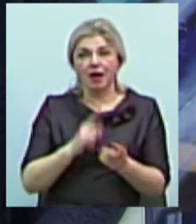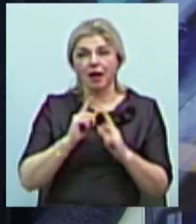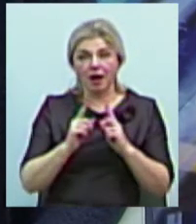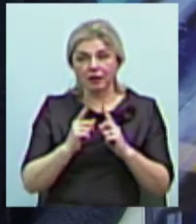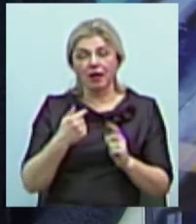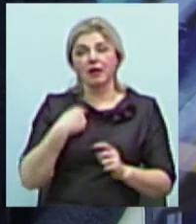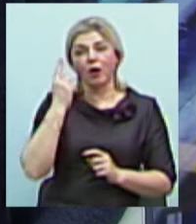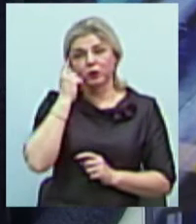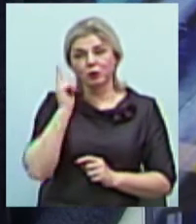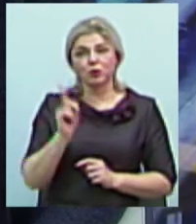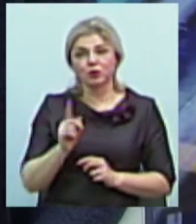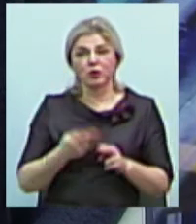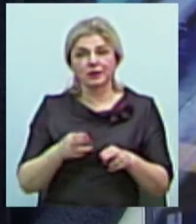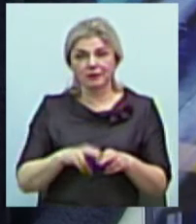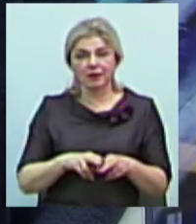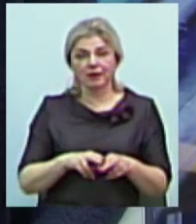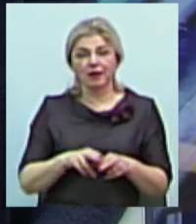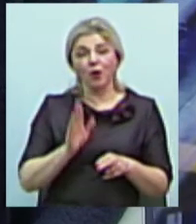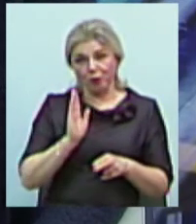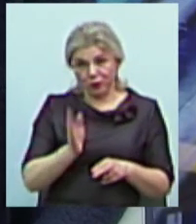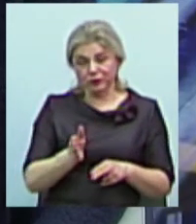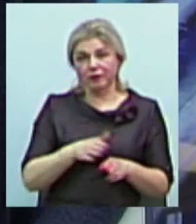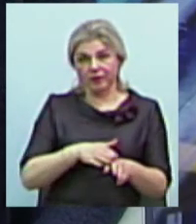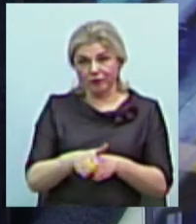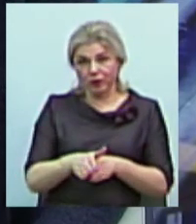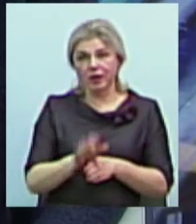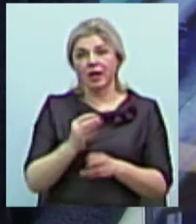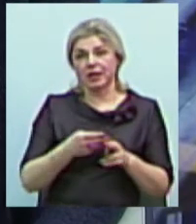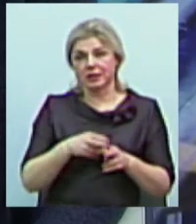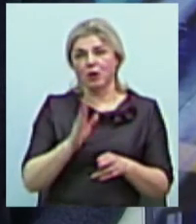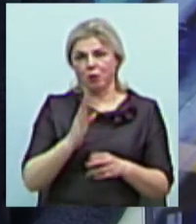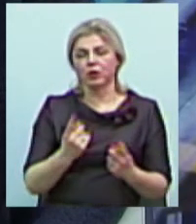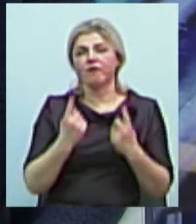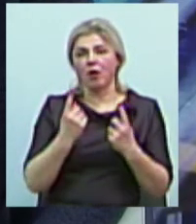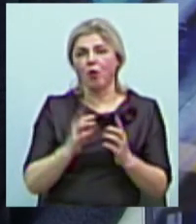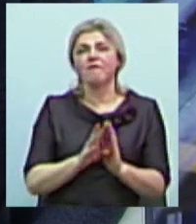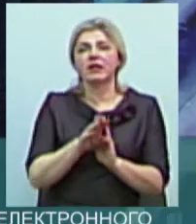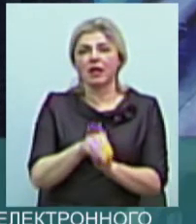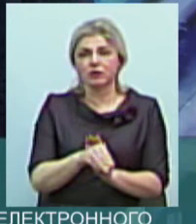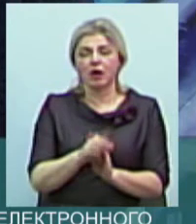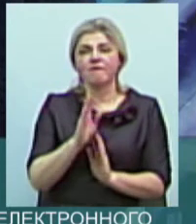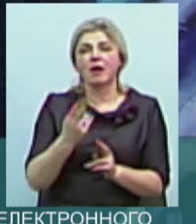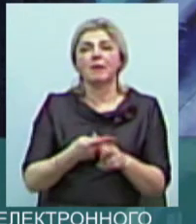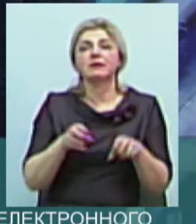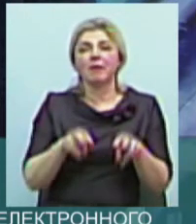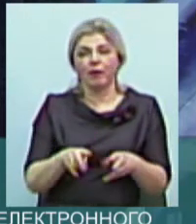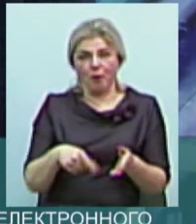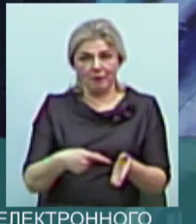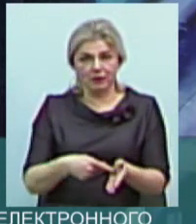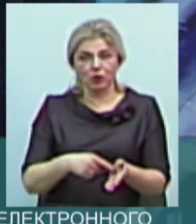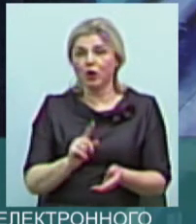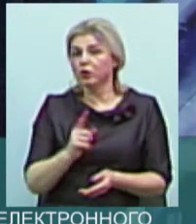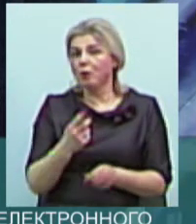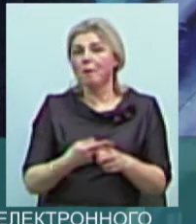думаю, що це у нас не довжі станеться, і це буде досить вагомий внесок в безпеку міста. Бо безпека